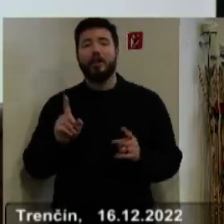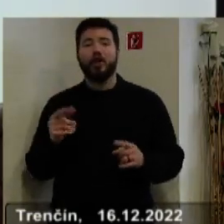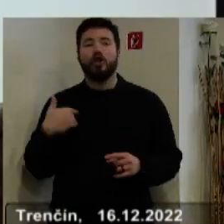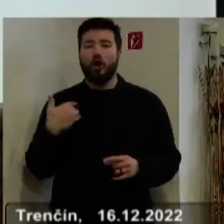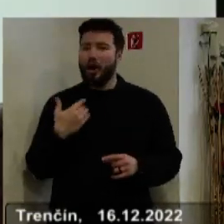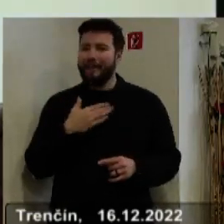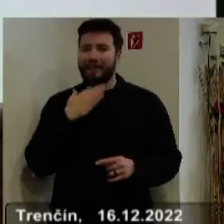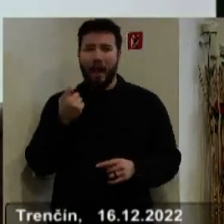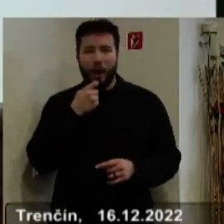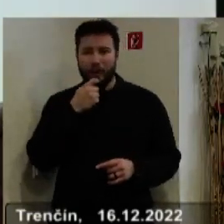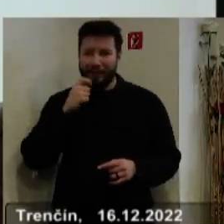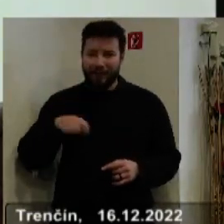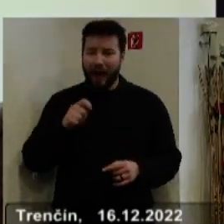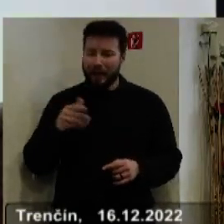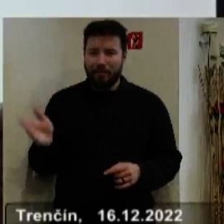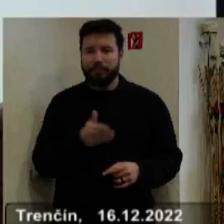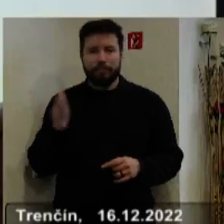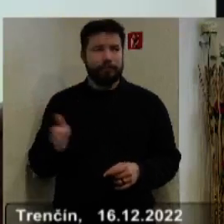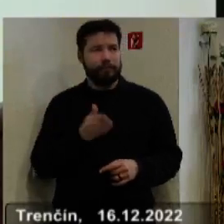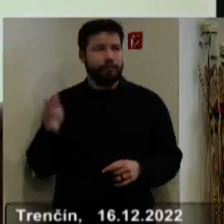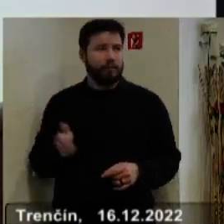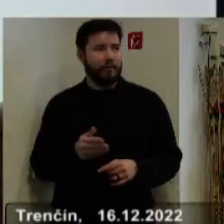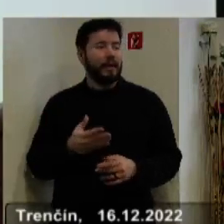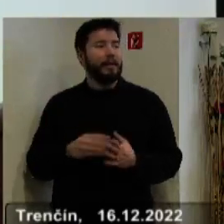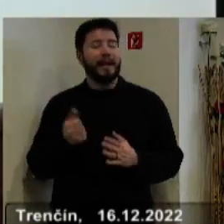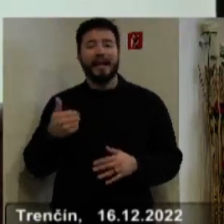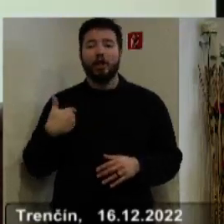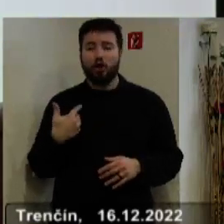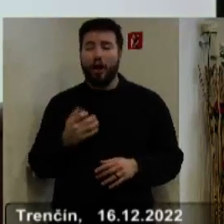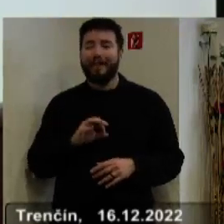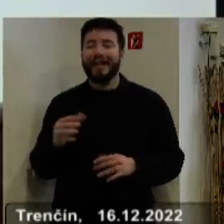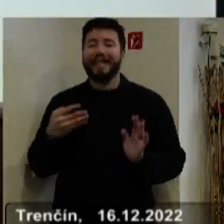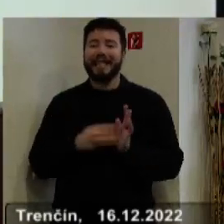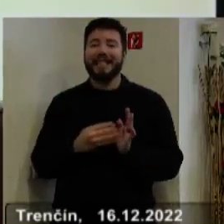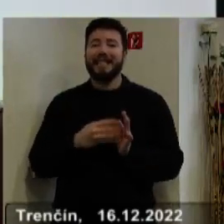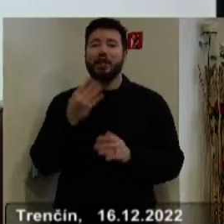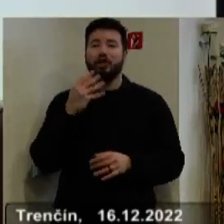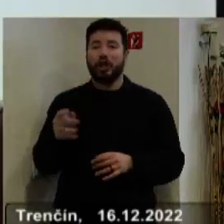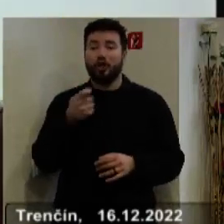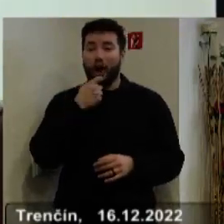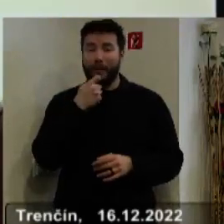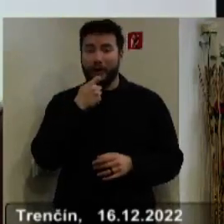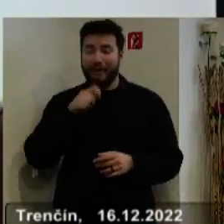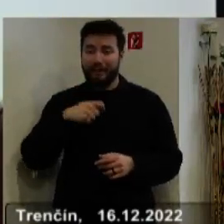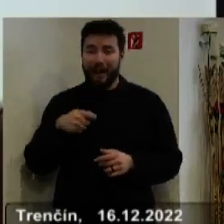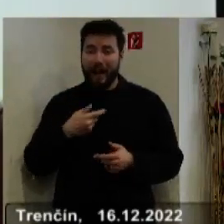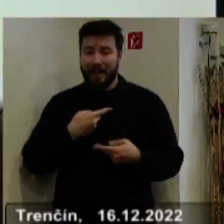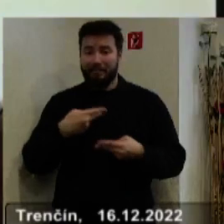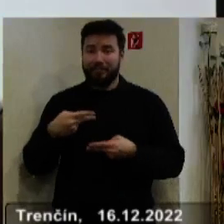veľmi veľa tých obedov. Takže máme školu, ktorá varí 1400 obedov, tak